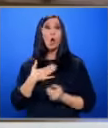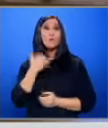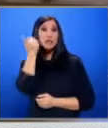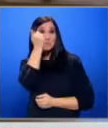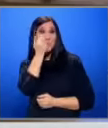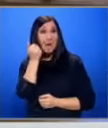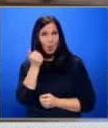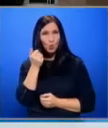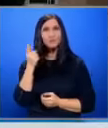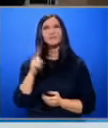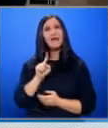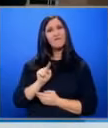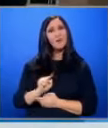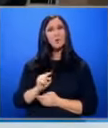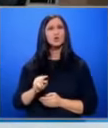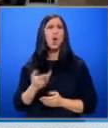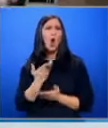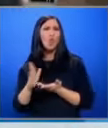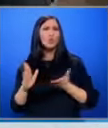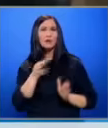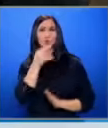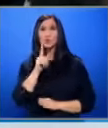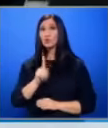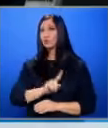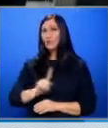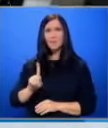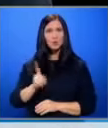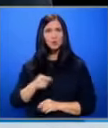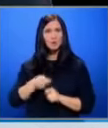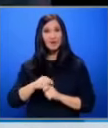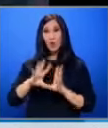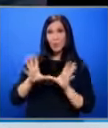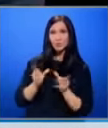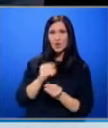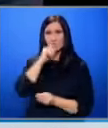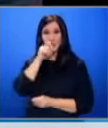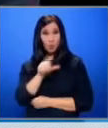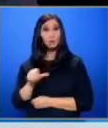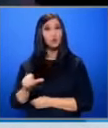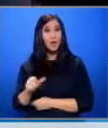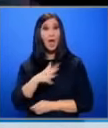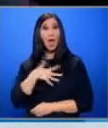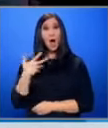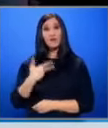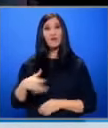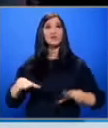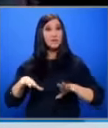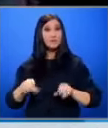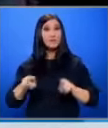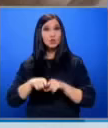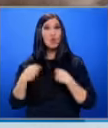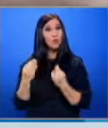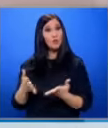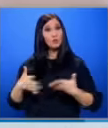става дума за изолирани случаи, от които не може да се прави обобщение Много е важно да подчертаем, че харватските власти също